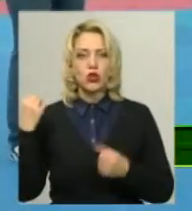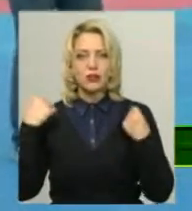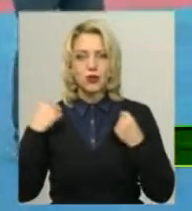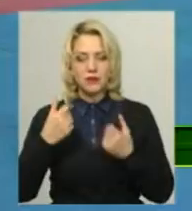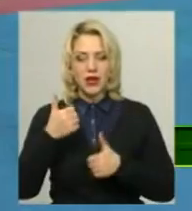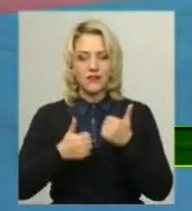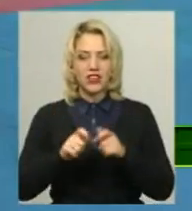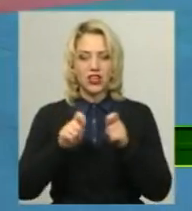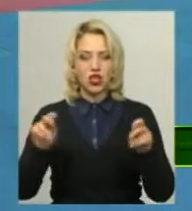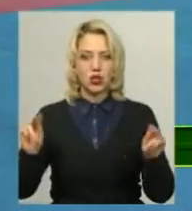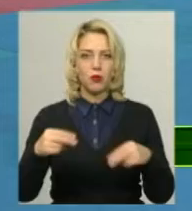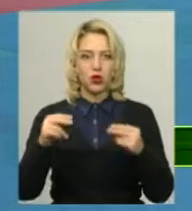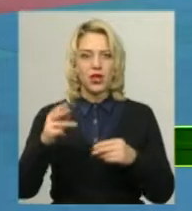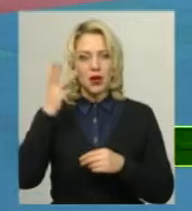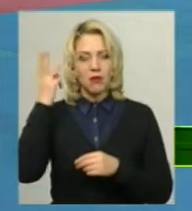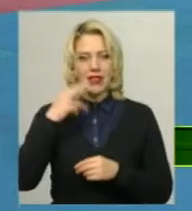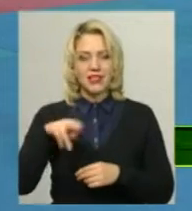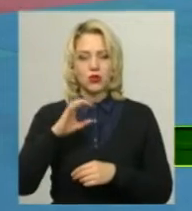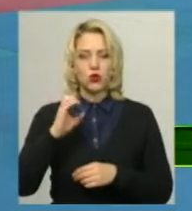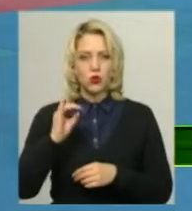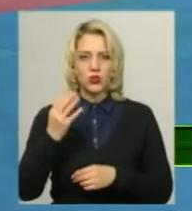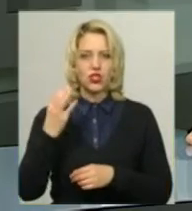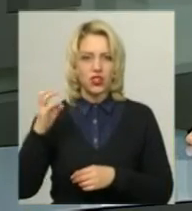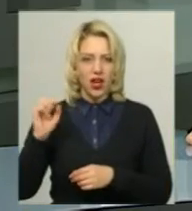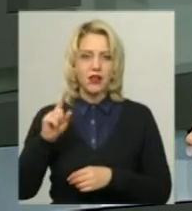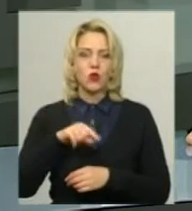на відкритому чемпіонаті Хмельницького ДЮЗШ номер три стекфондо.